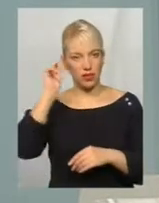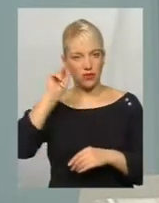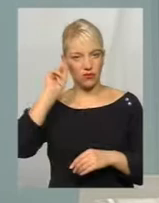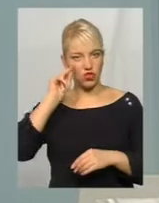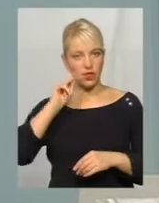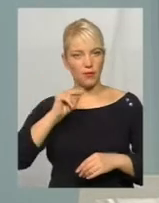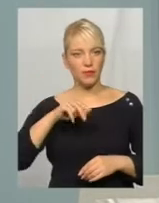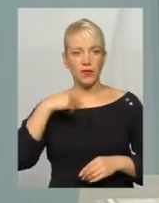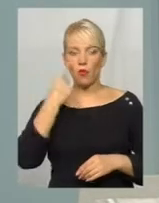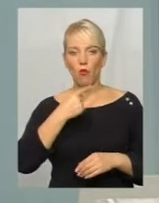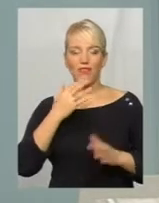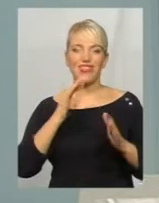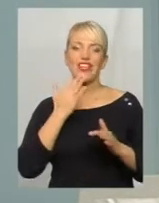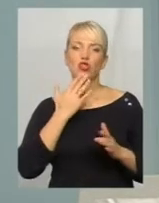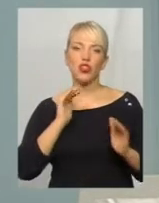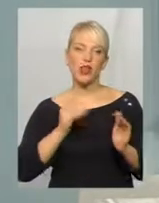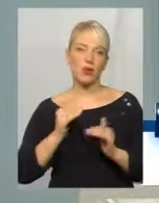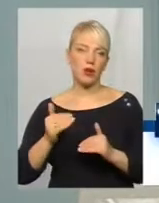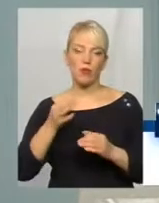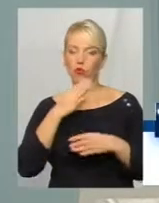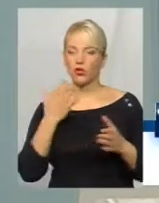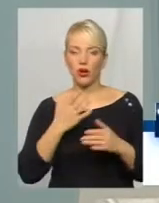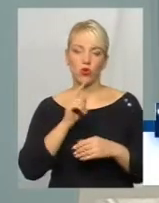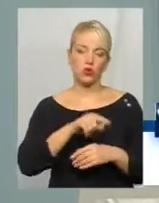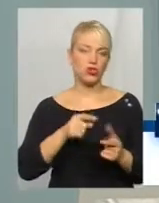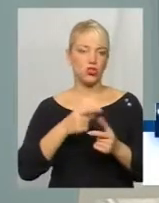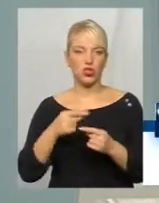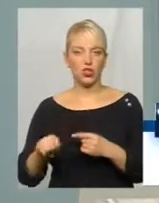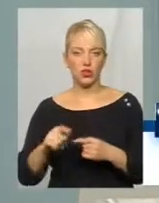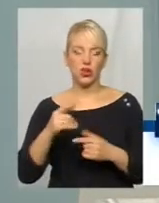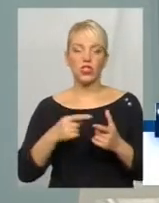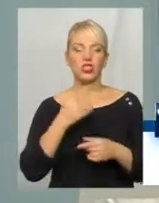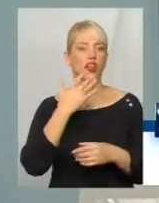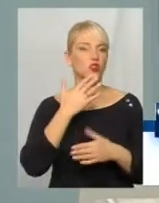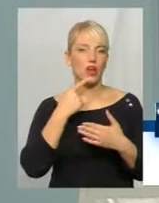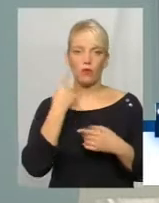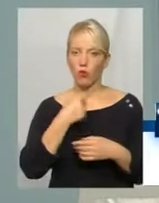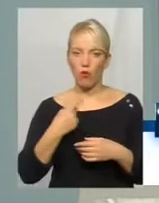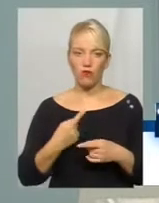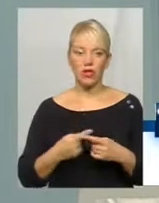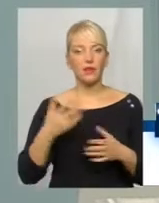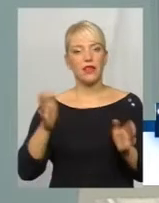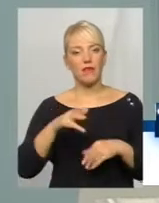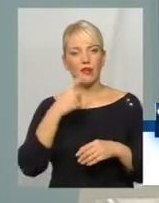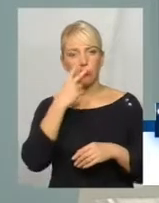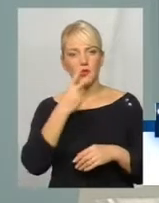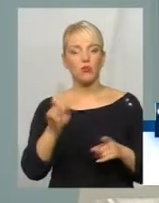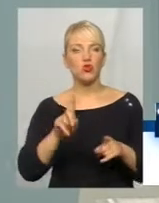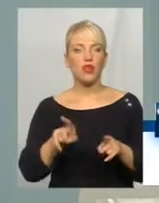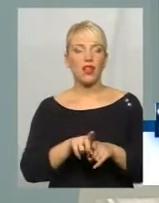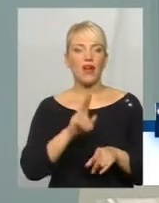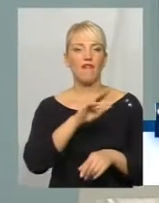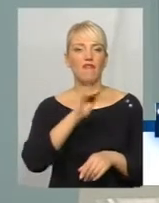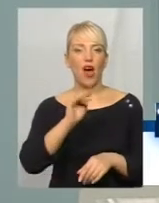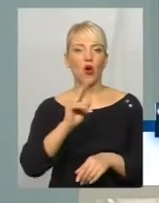мови національної меншини, будь-якої, тієї чи іншої, чи мови іноземної. Давайте подивимося, що таке факультатив.